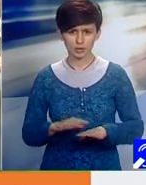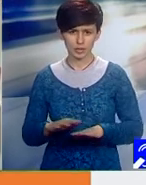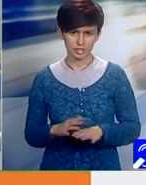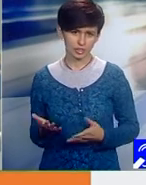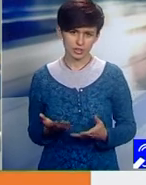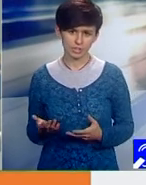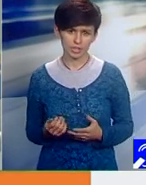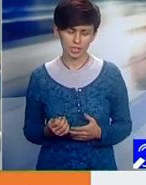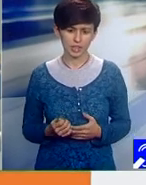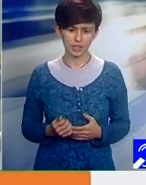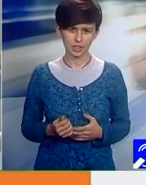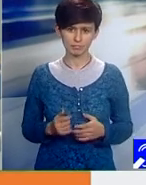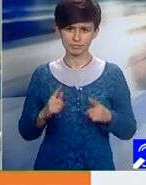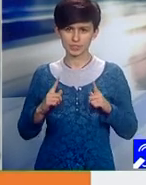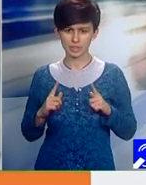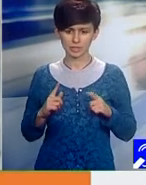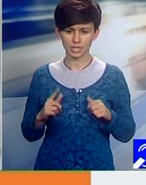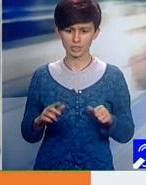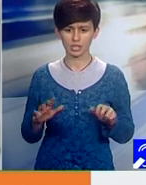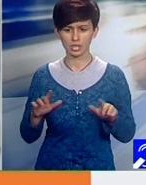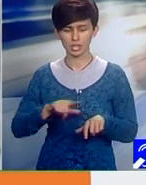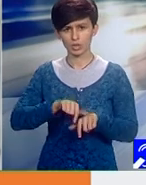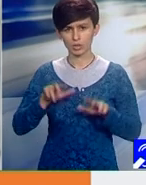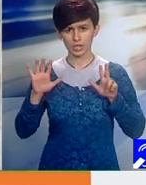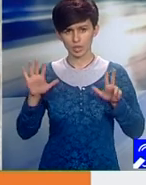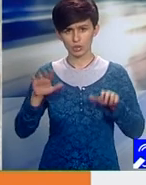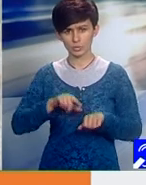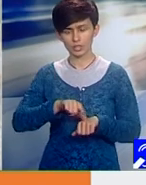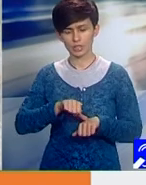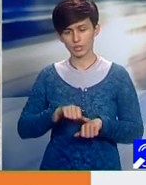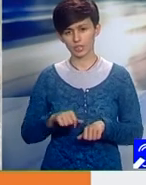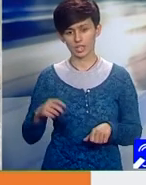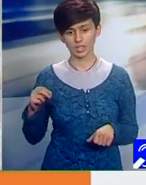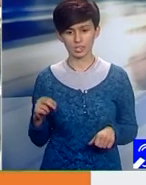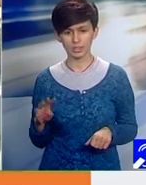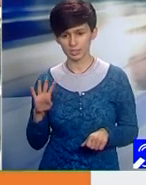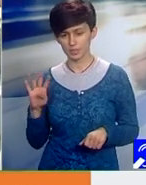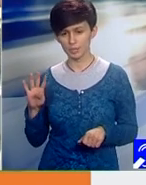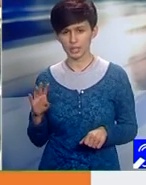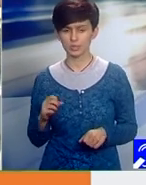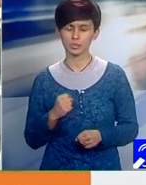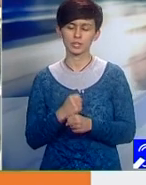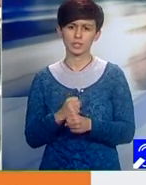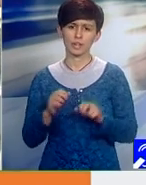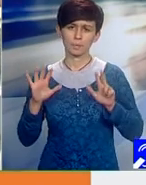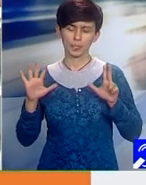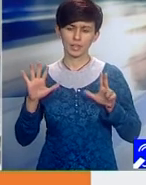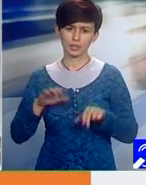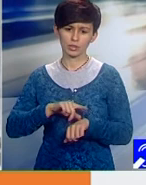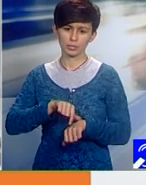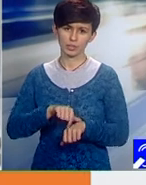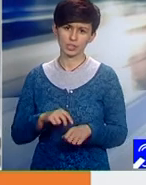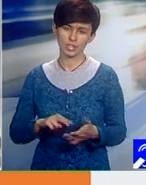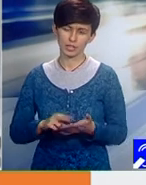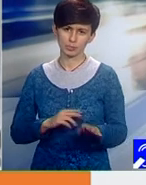să stea de la 8 la 16, deci 8 ore să facă numai management, eu personal pot să